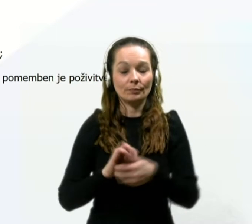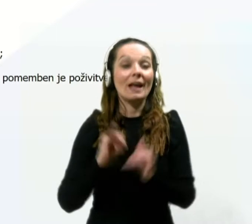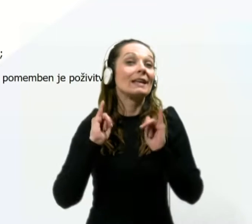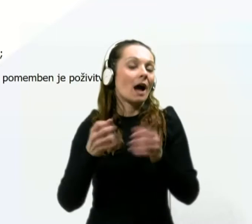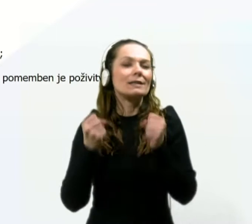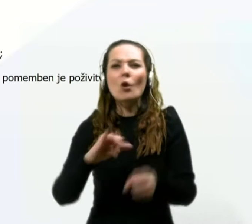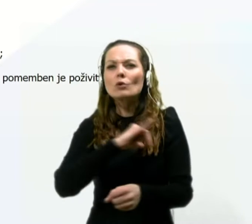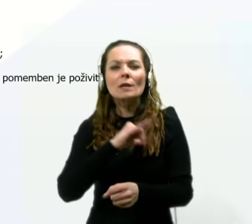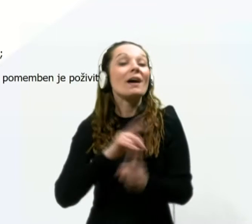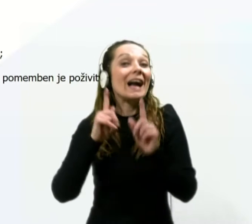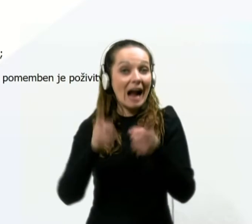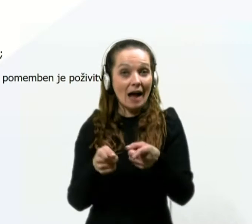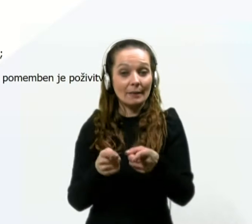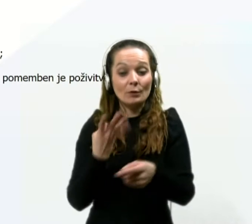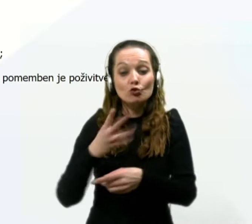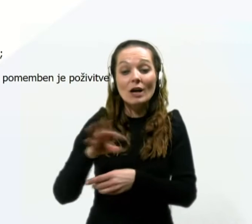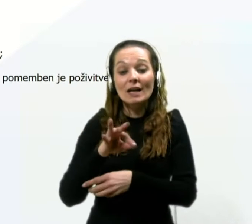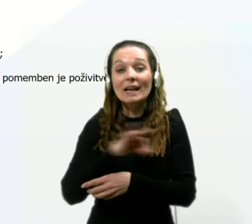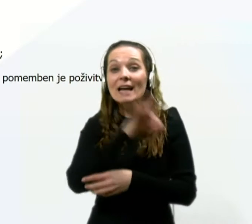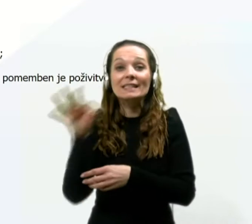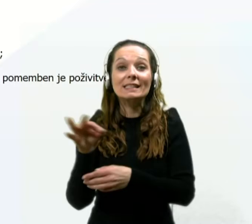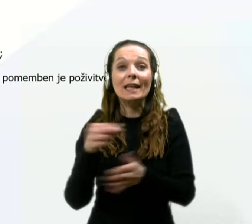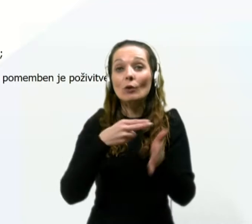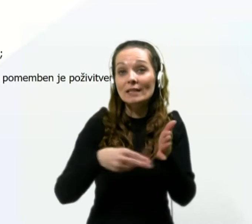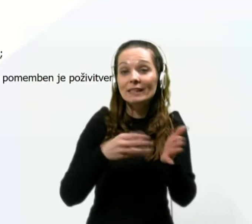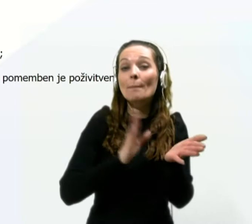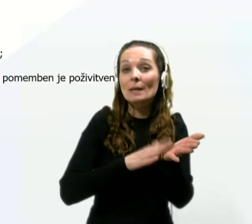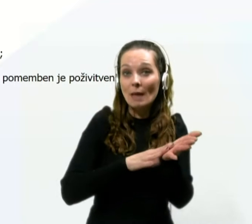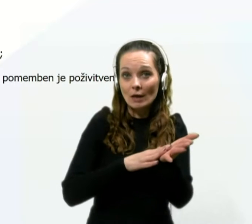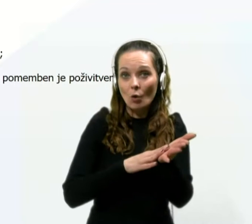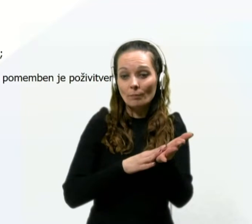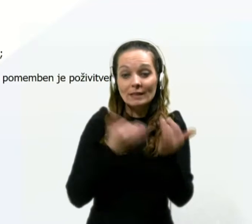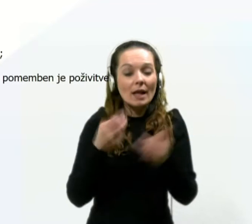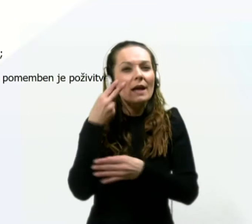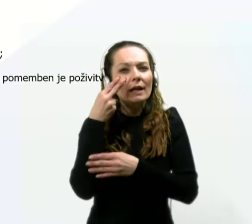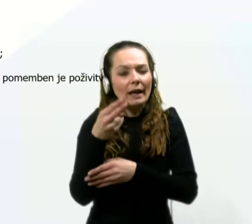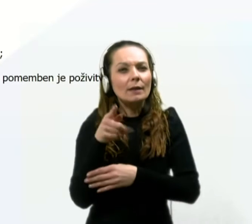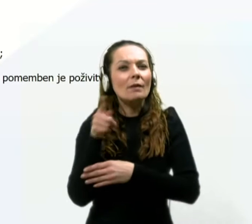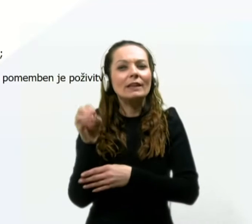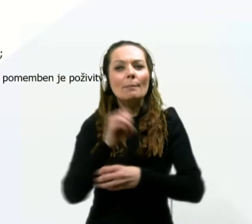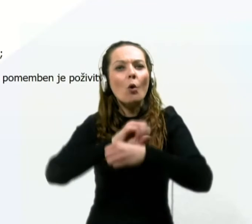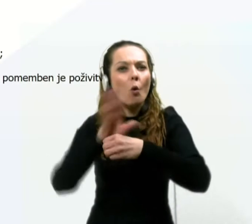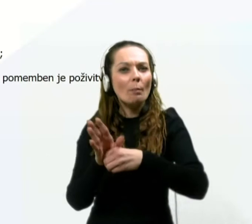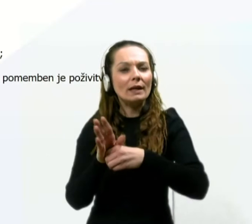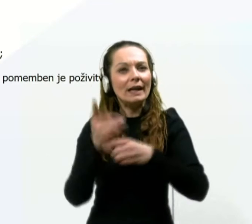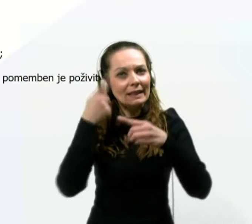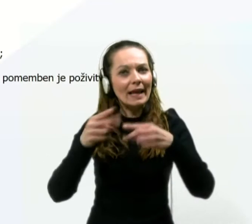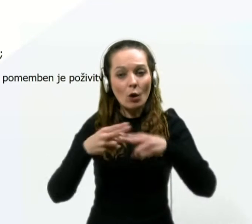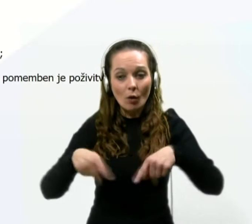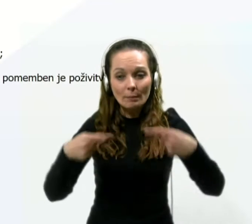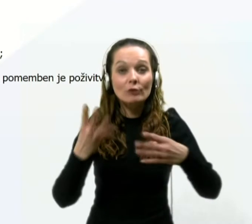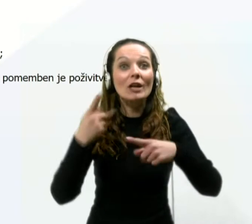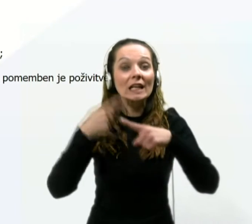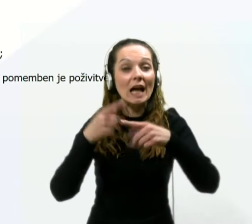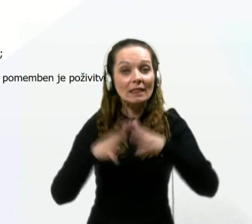Je pa zanimivo nekaj, namreč 14-dnevna incidenca primerov, ki jih gledamo v tem omikronvalu, je štirikrat